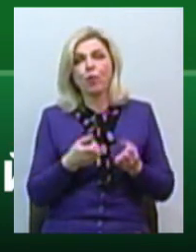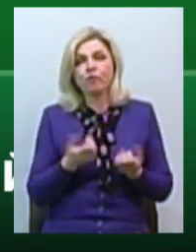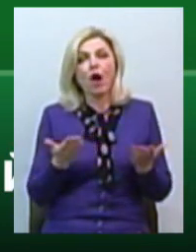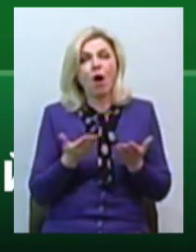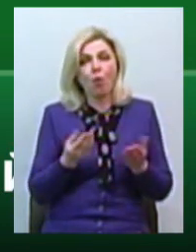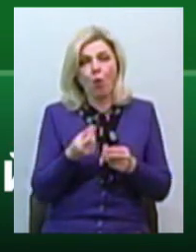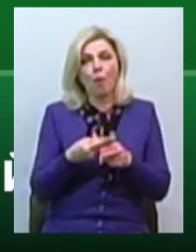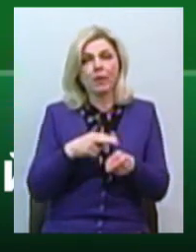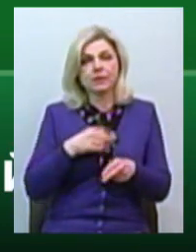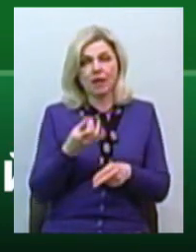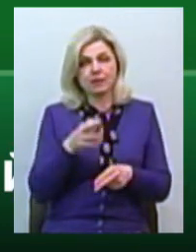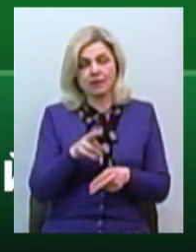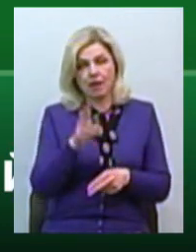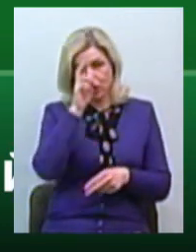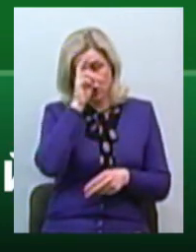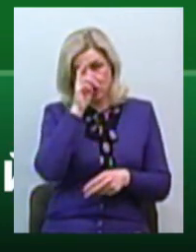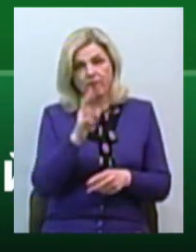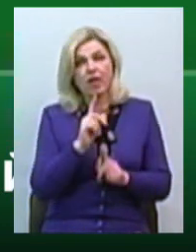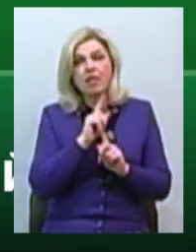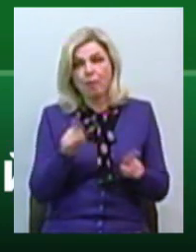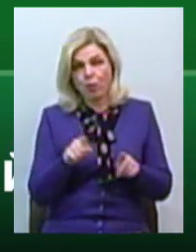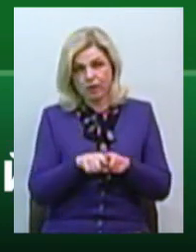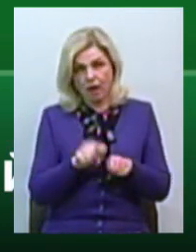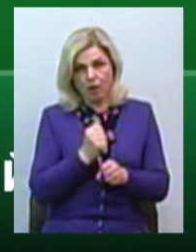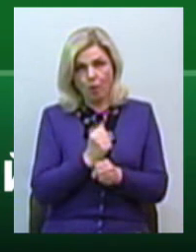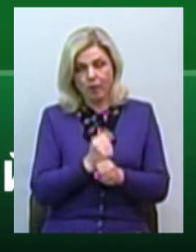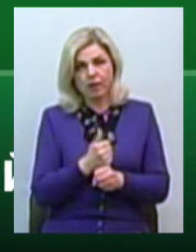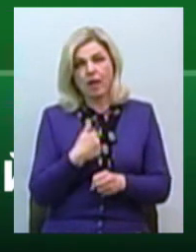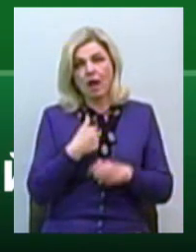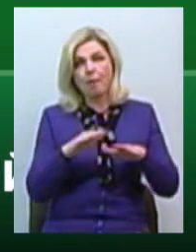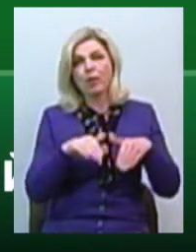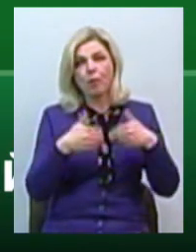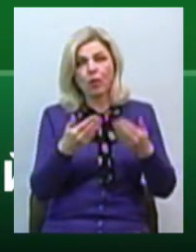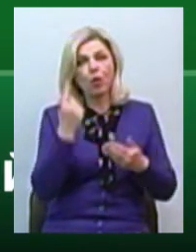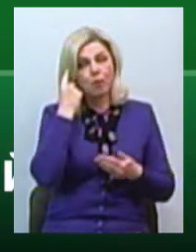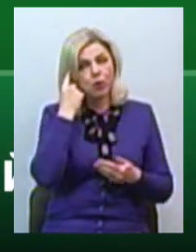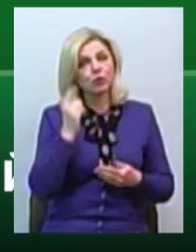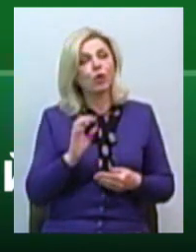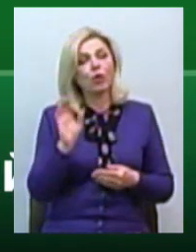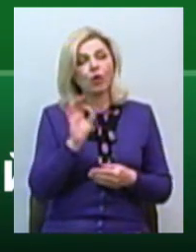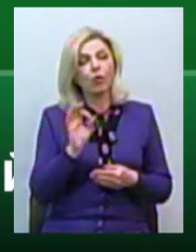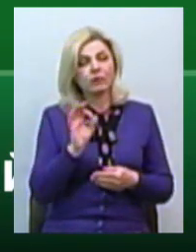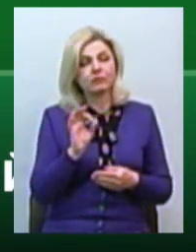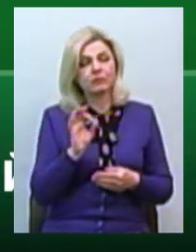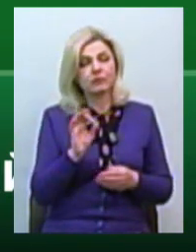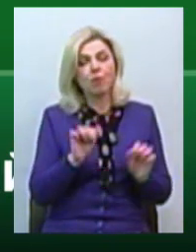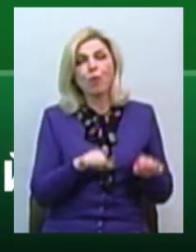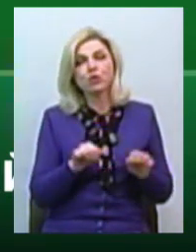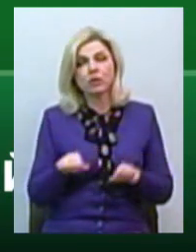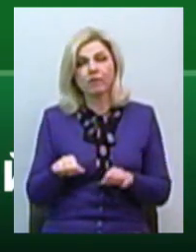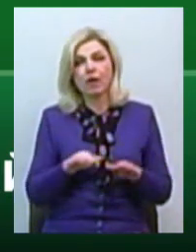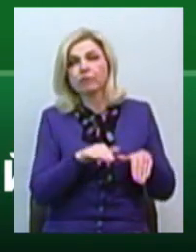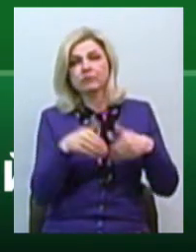компенсацію, то держава не буде це робити. Але я пропоную подумати підтримцем про можливість